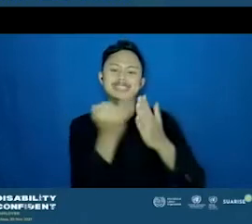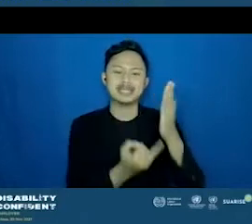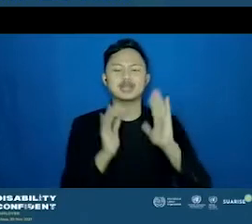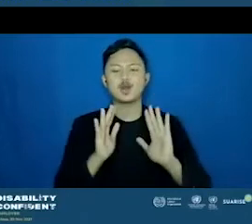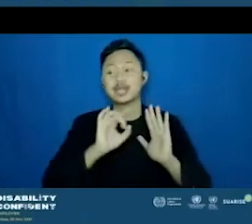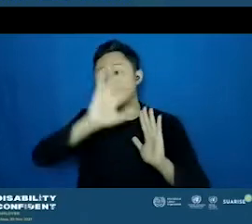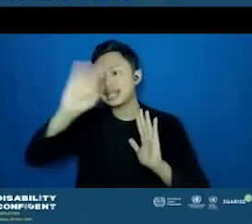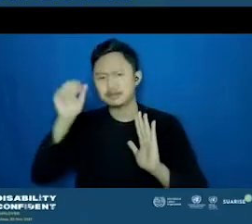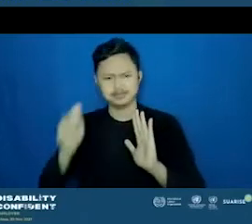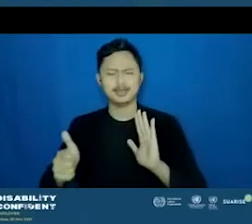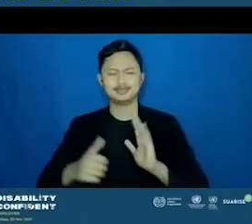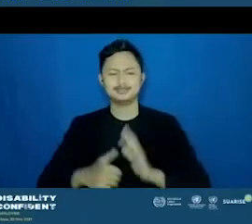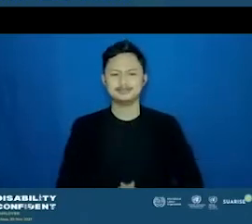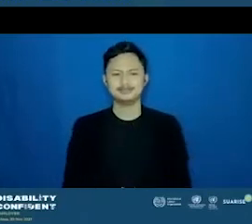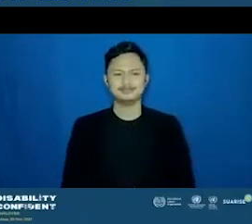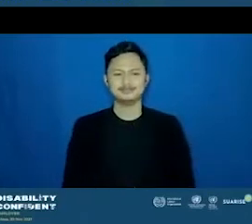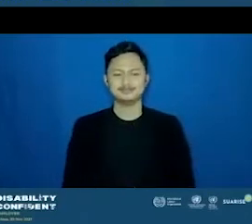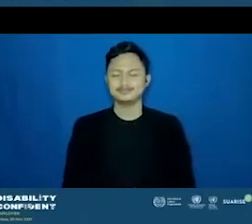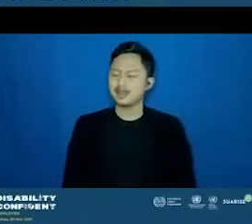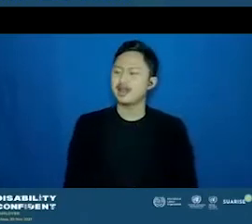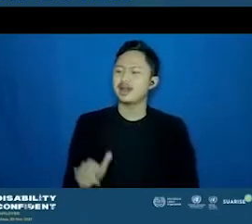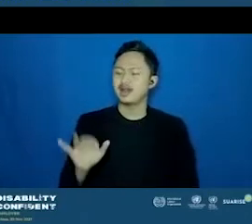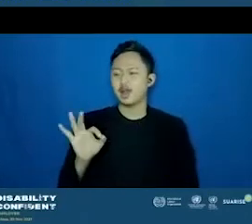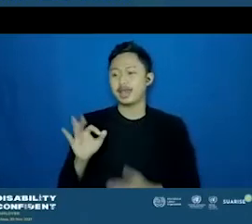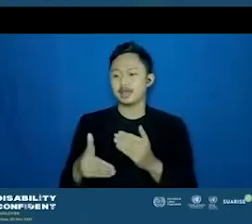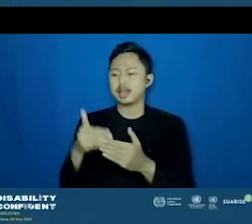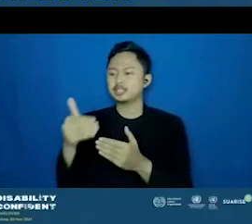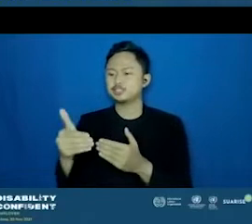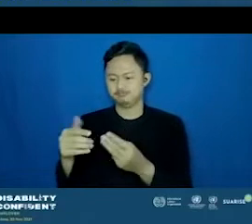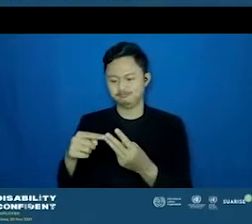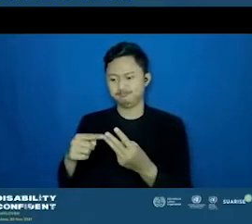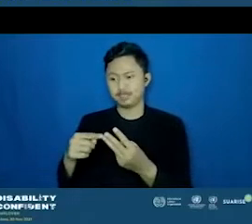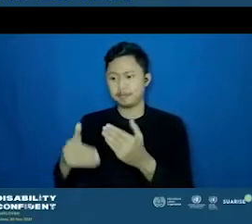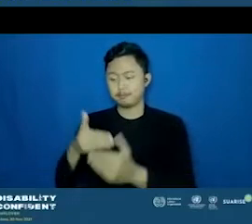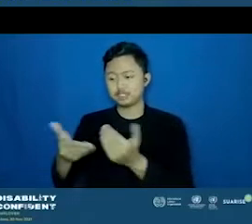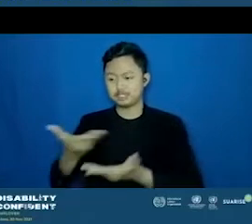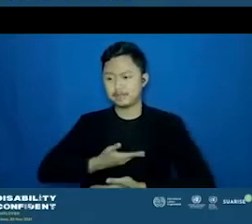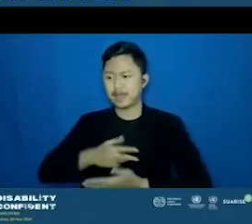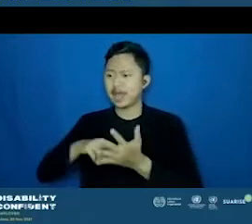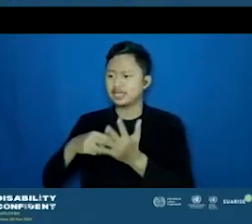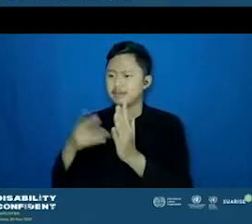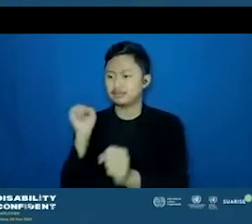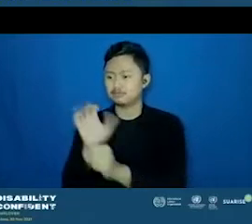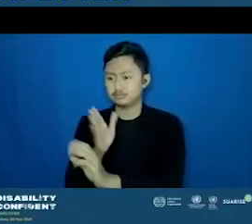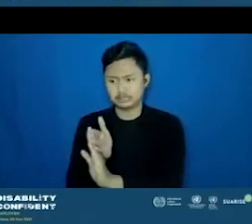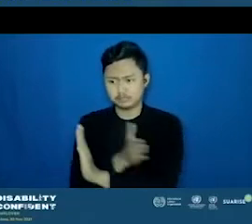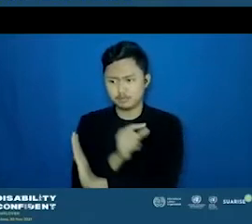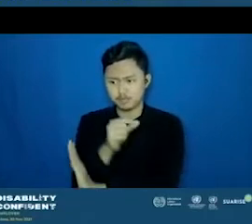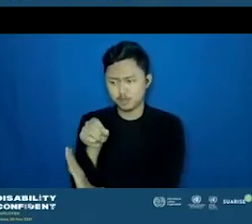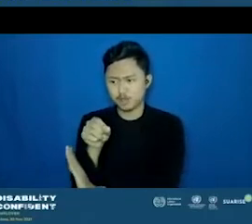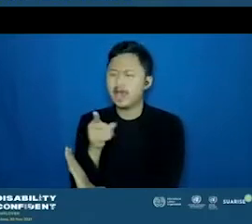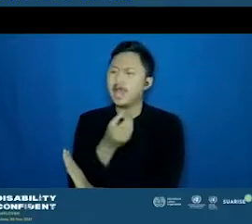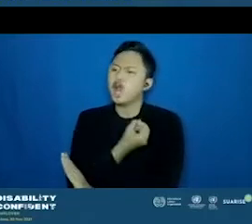Nah, lalu pada saat merekrut, berarti sebelum pandemi ya itu ya, itu ada orientasinya